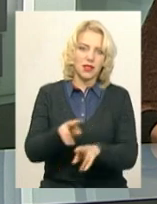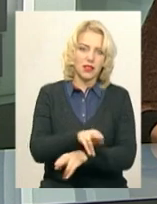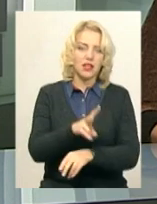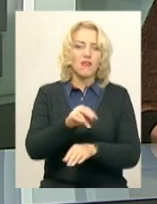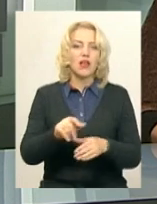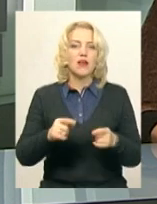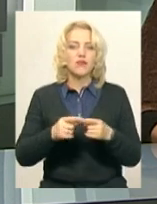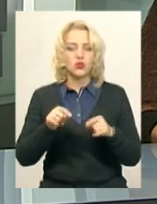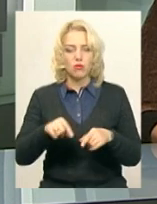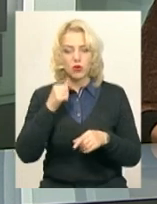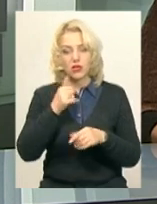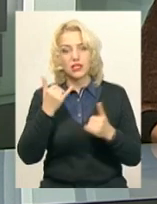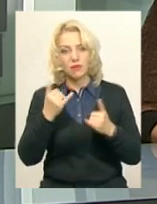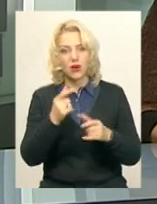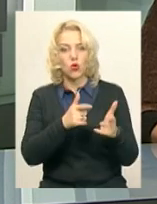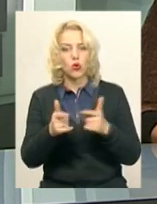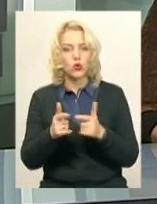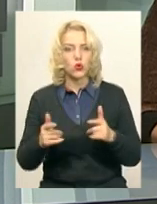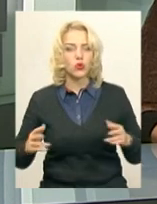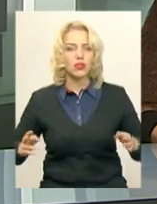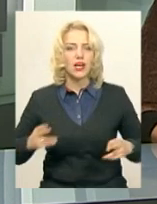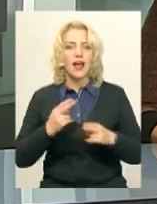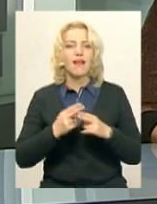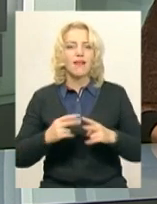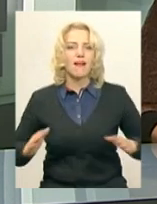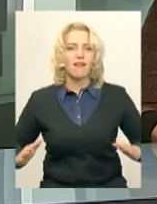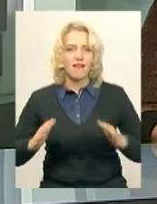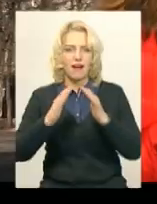каркас цьогорічної ялинки. Подробиці в сюжеті Вікторії Зелінської.